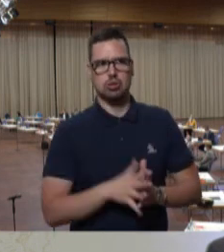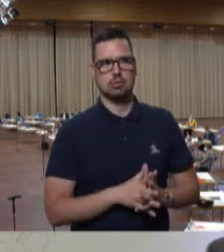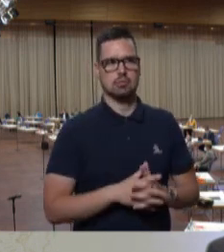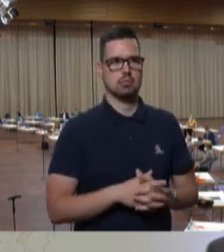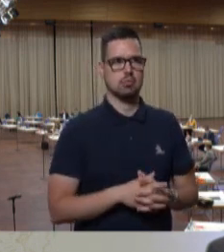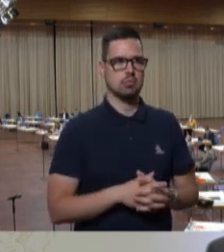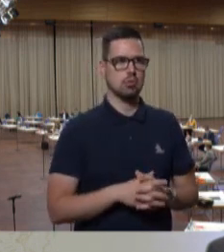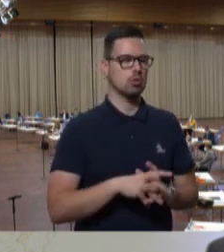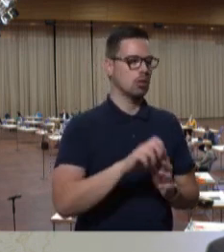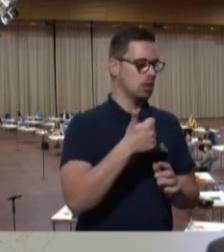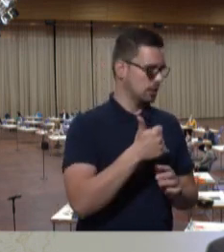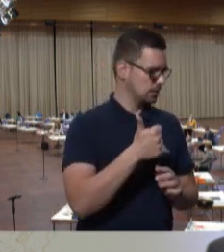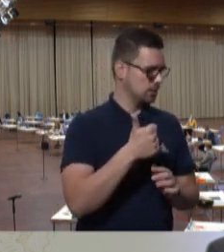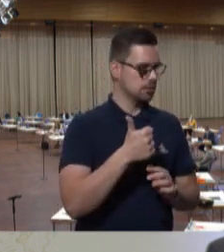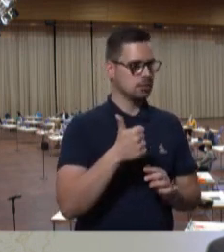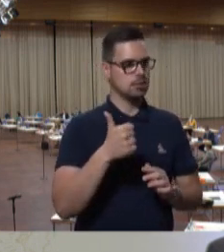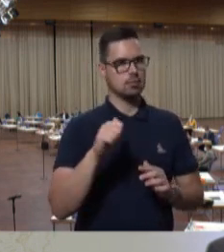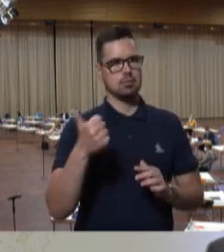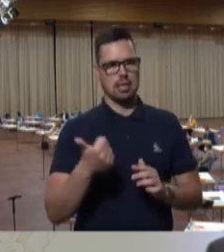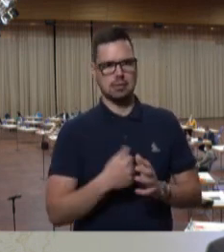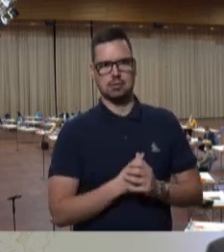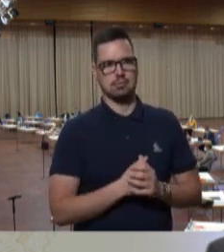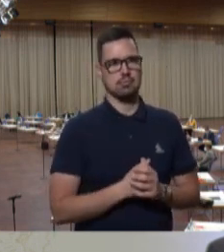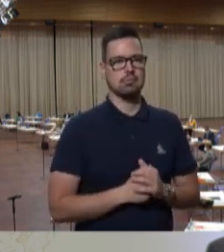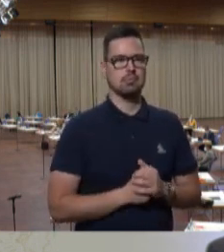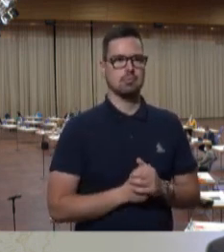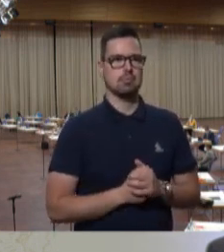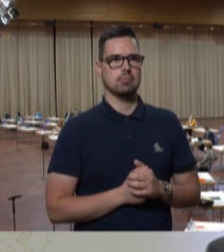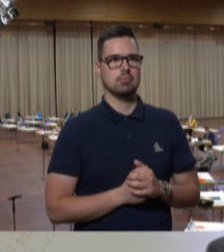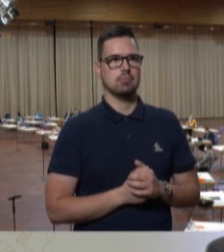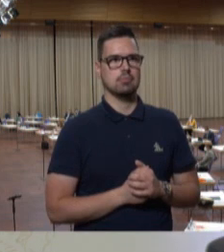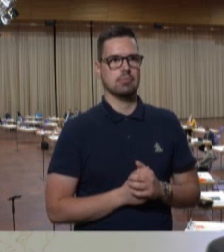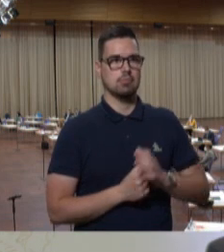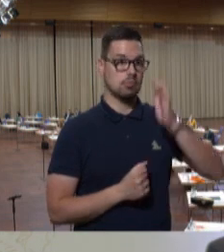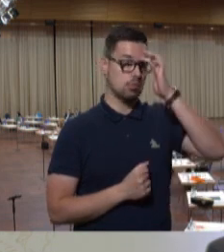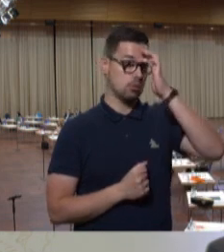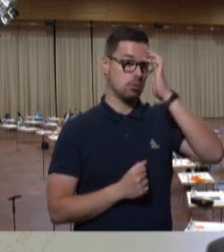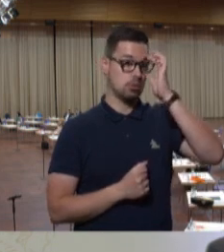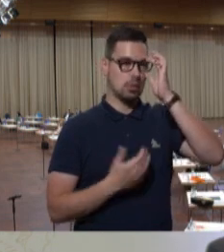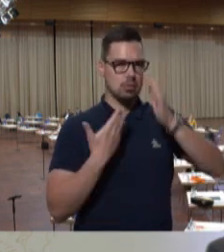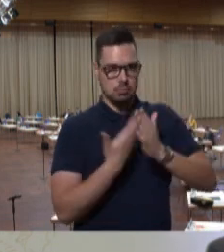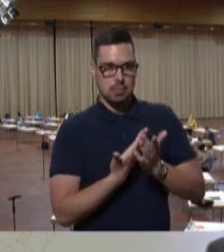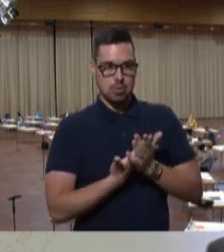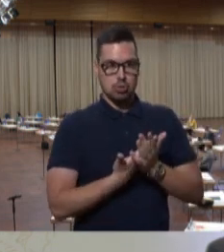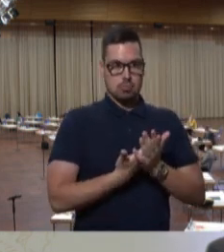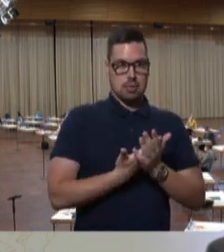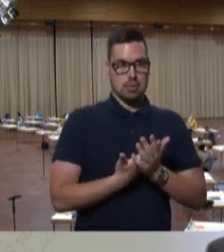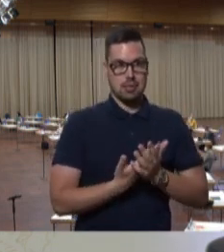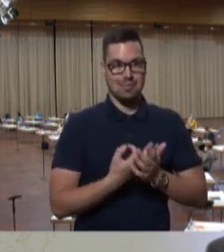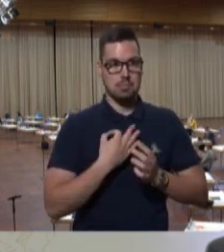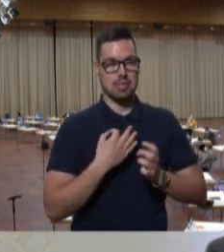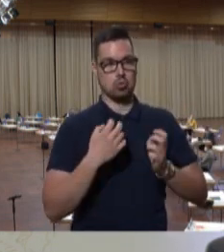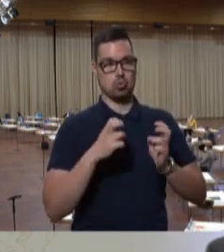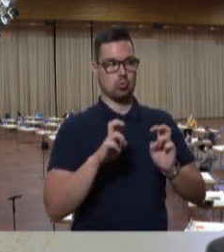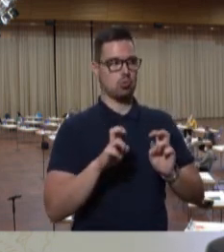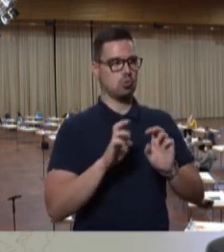Oder Ens-Käufens und Ens-Einkaufskorb. Vielleicht geht es Ihnen bei diesem Beispiel, wie mir zu Hause